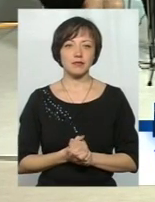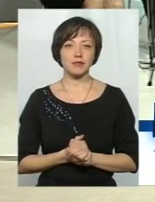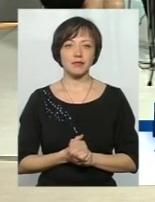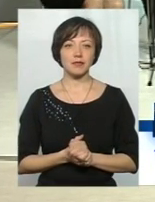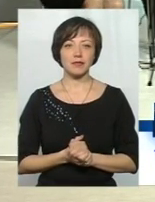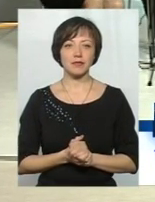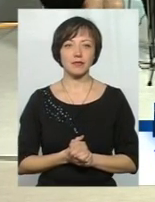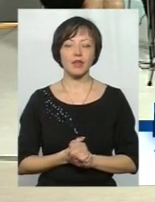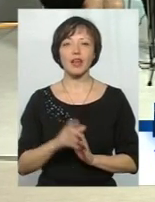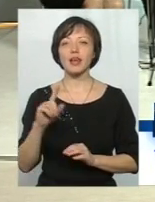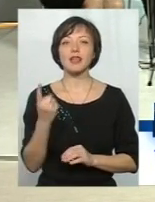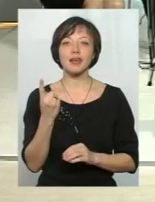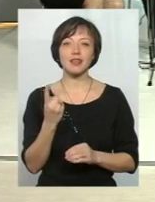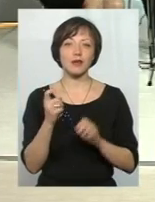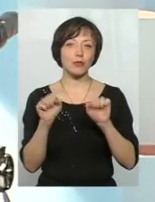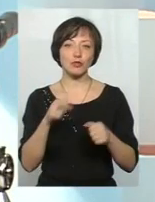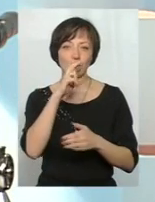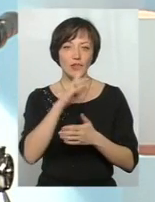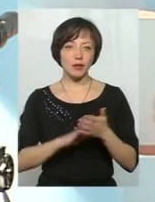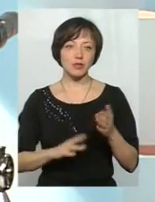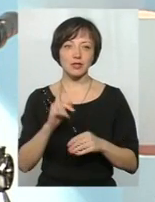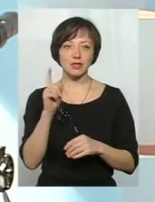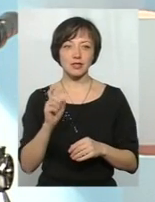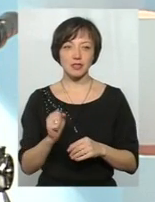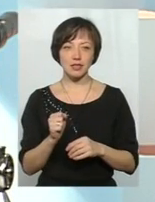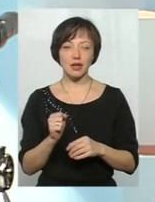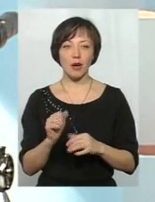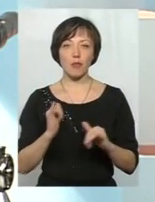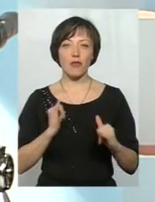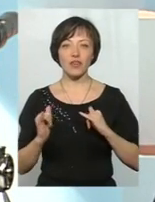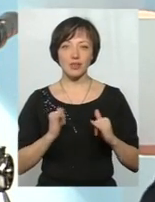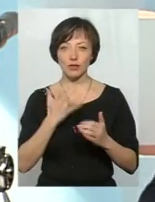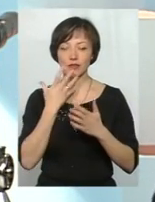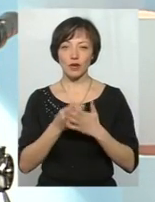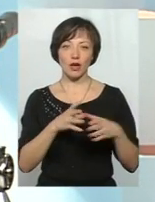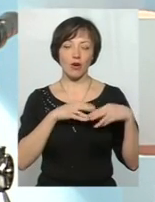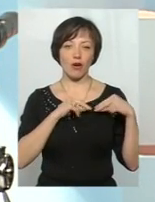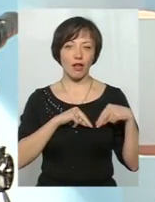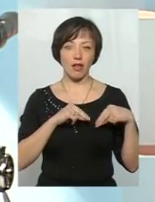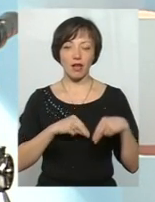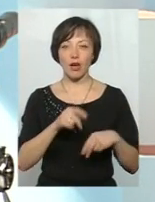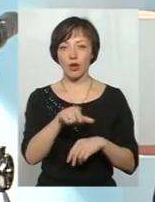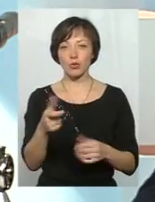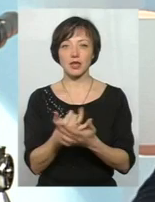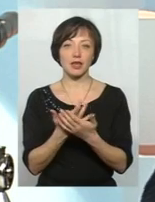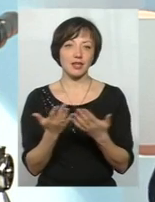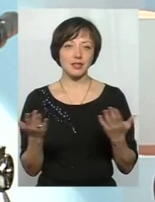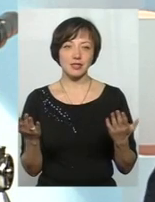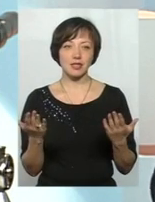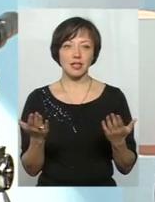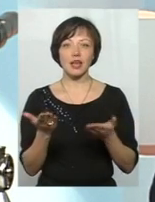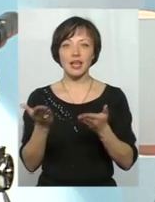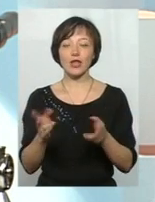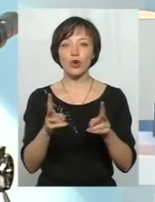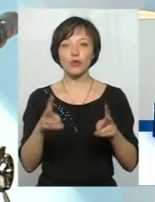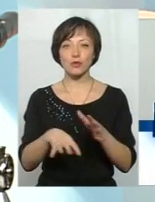що, я єдине можу вибачитись за поведінку своїх колег. На жаль, люди різні, їх